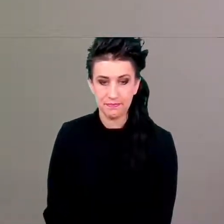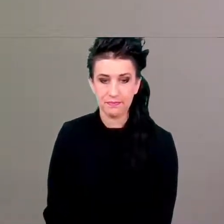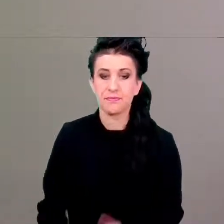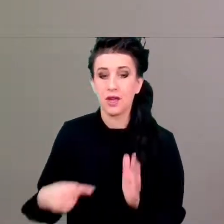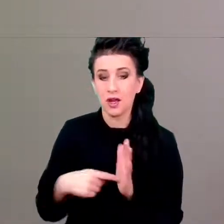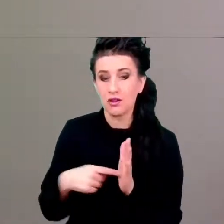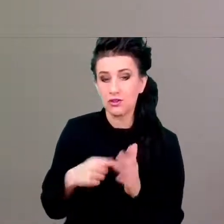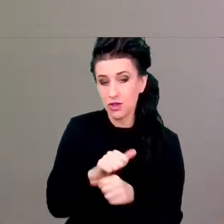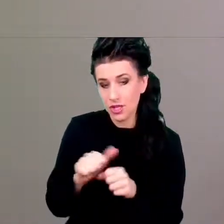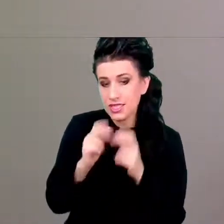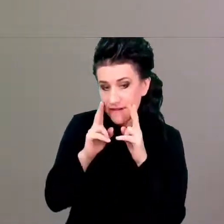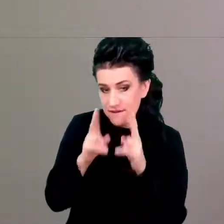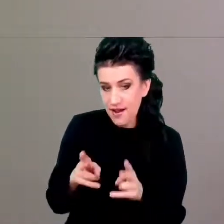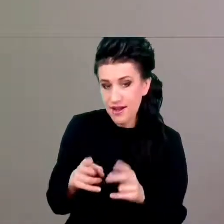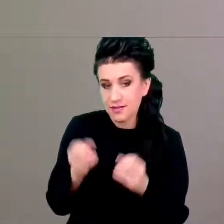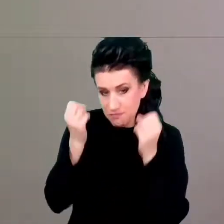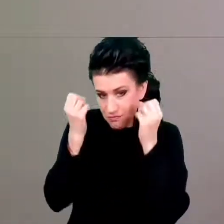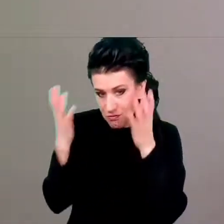fakt, że są mądrzejsze.